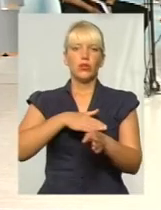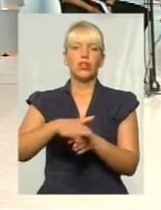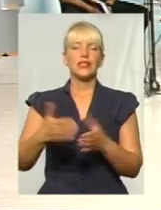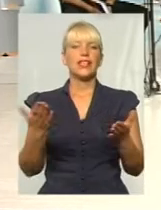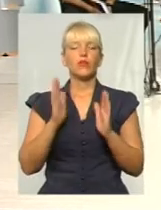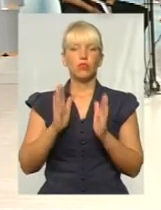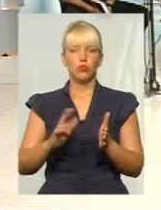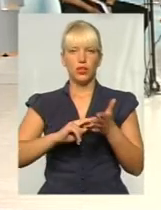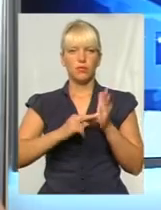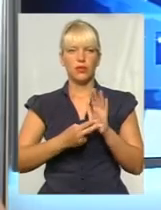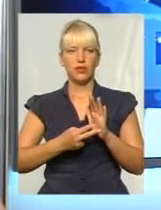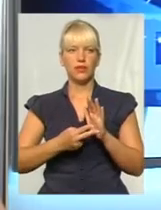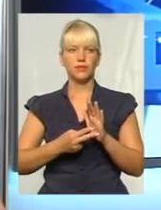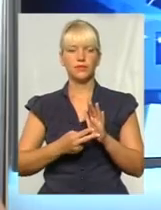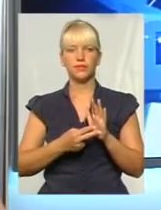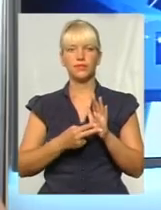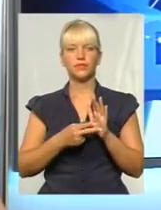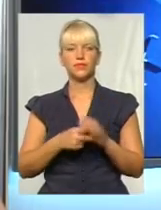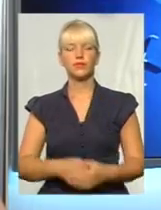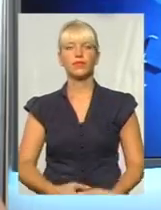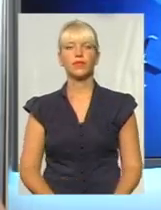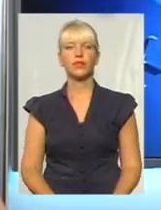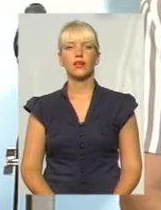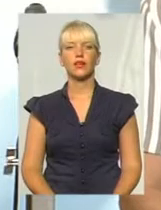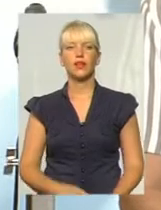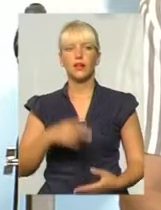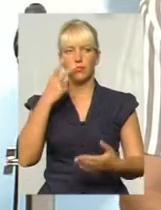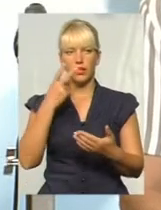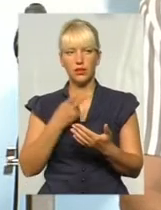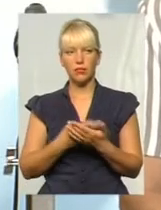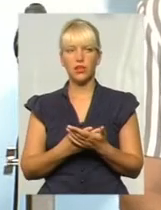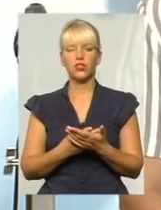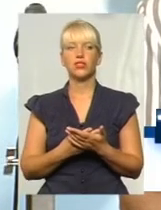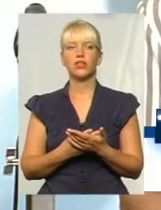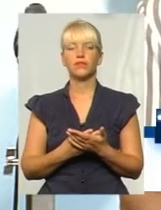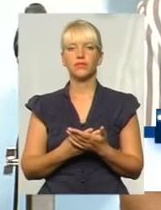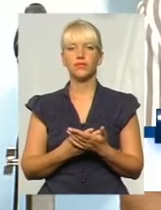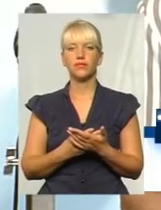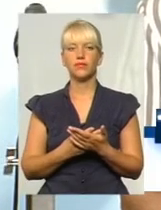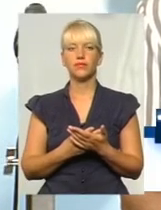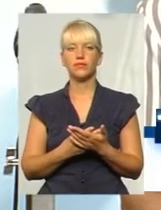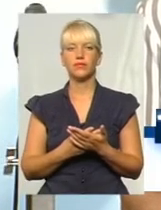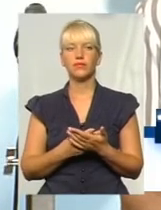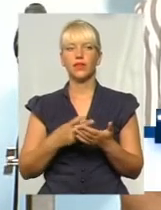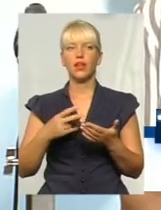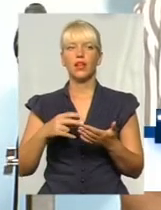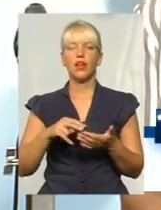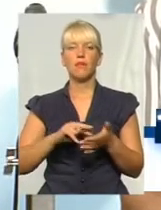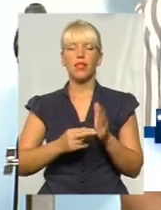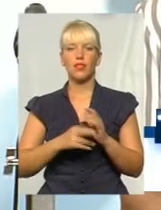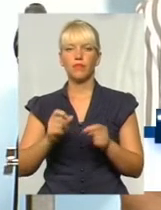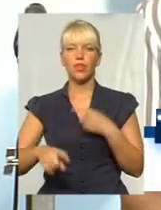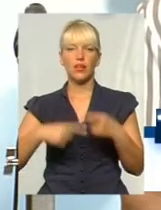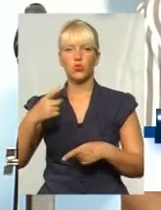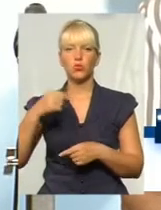реалізовуватись? Ну, передбачена планом робіт на наступний